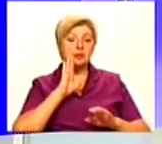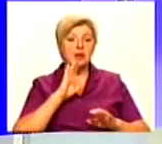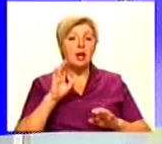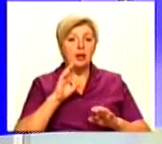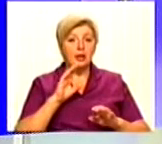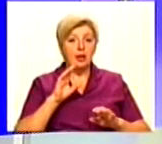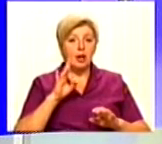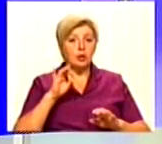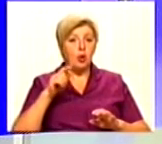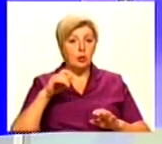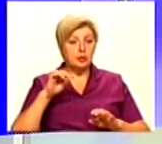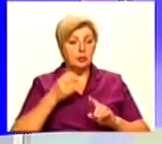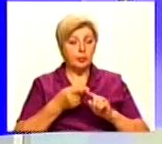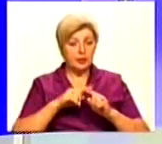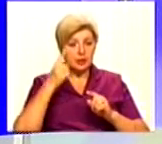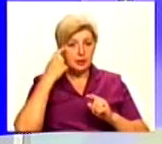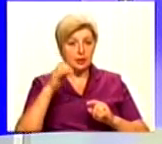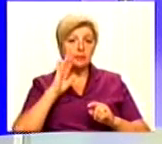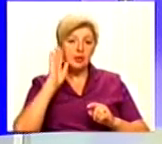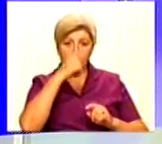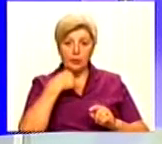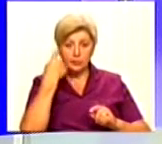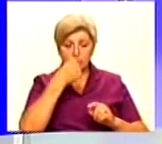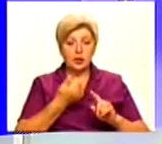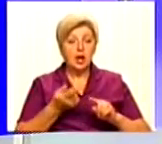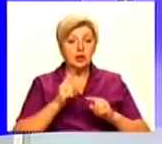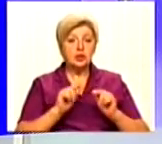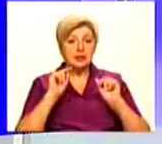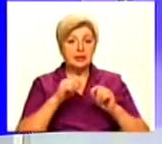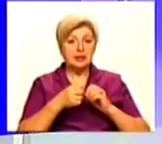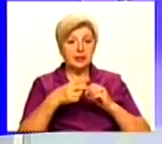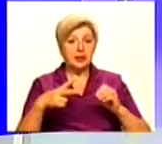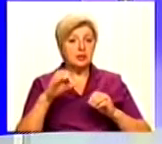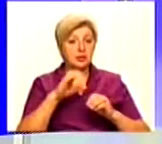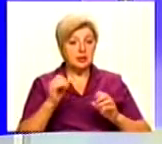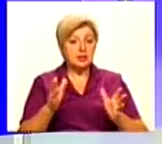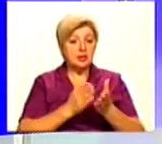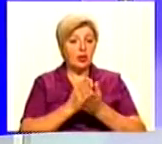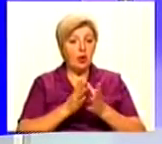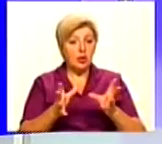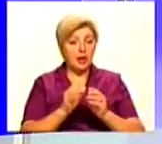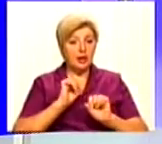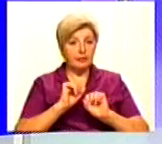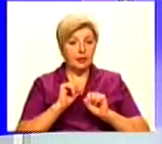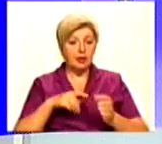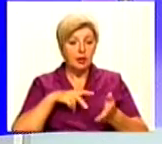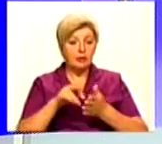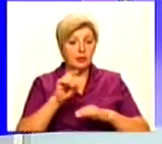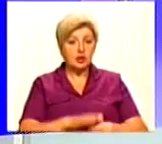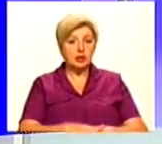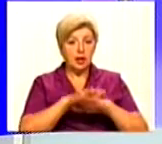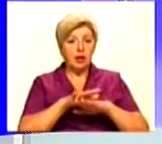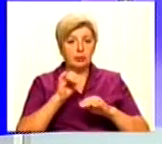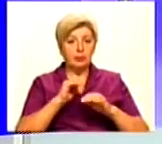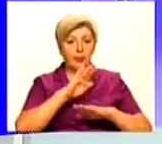заявила вона особисто. Через це її колеги-адвокати 13 серпня вийшли на мітинг під стіни обласної поліції у